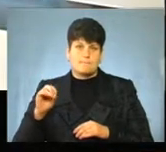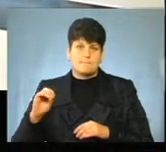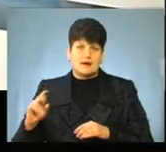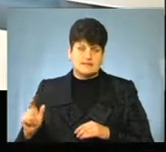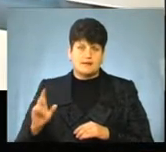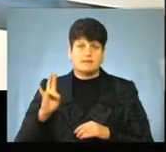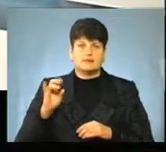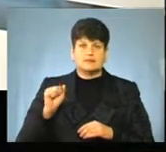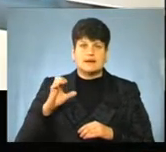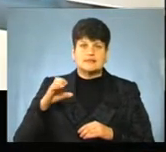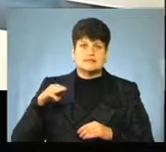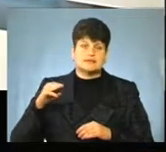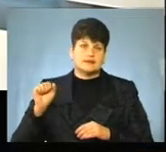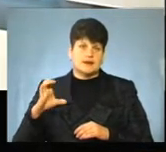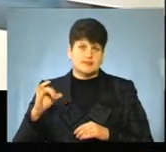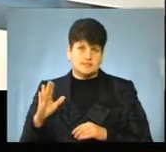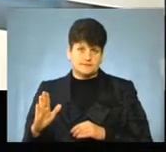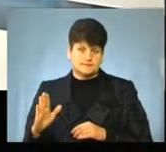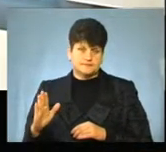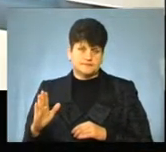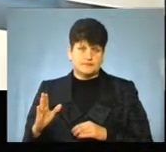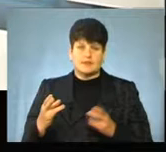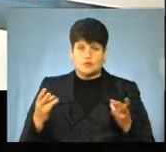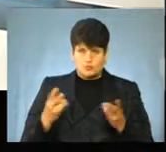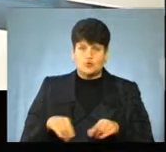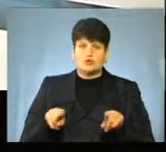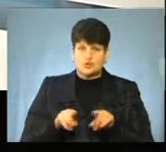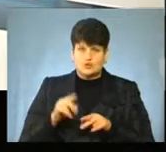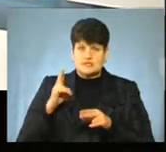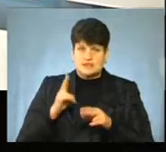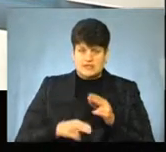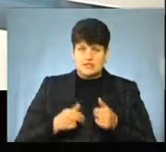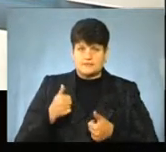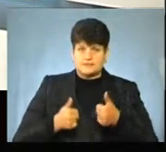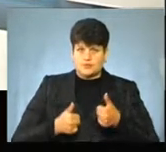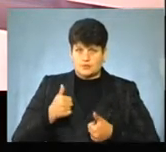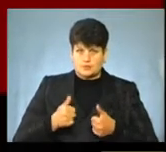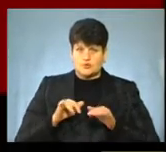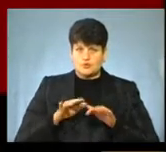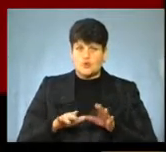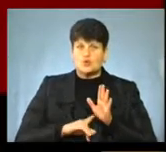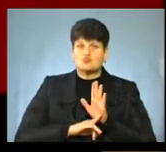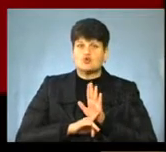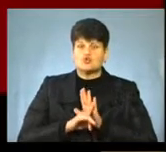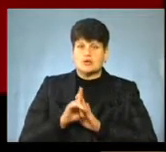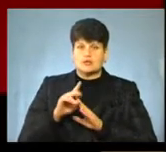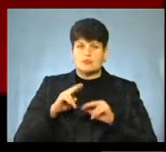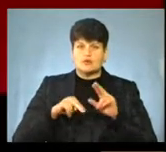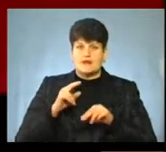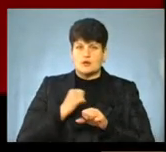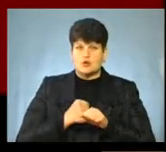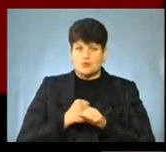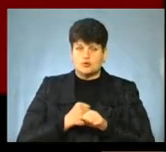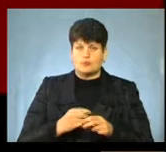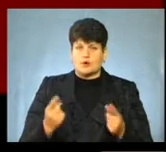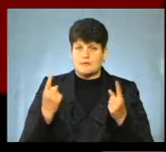Настасівська об'єднана територіальна громада. Необхідно також завершити тендерні процедури та розпочати будівельні